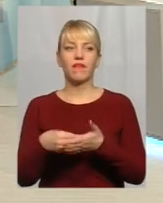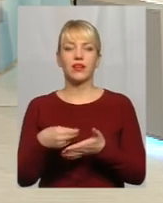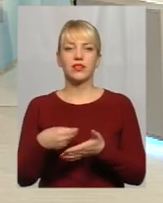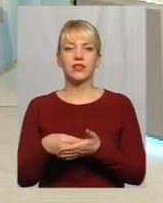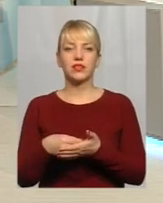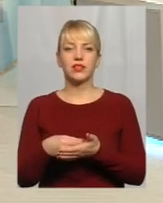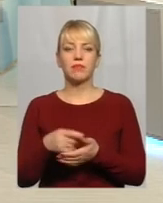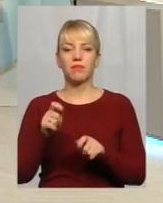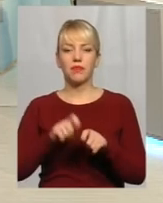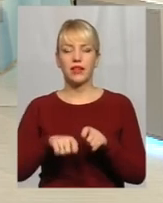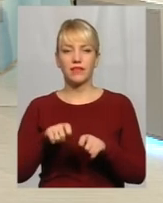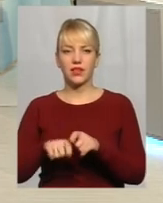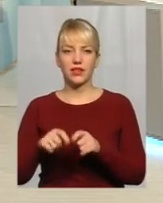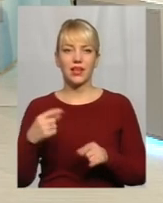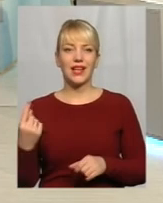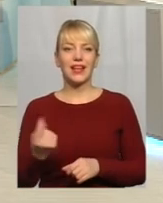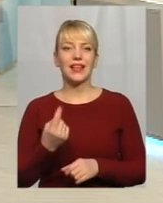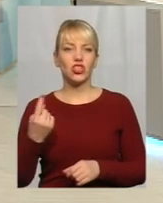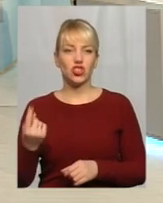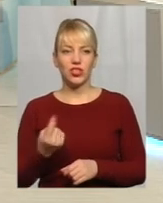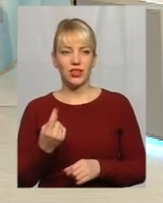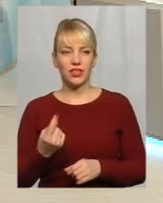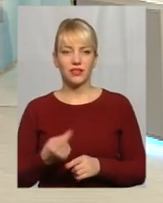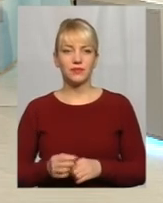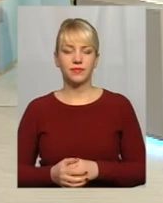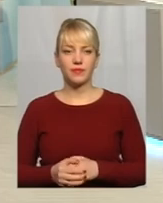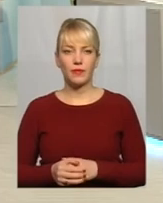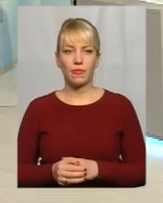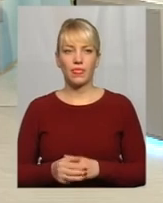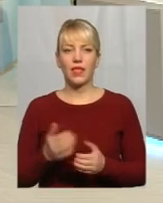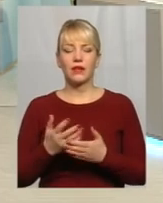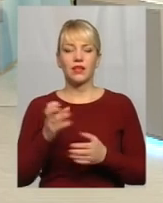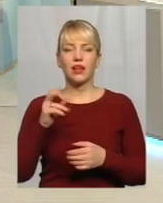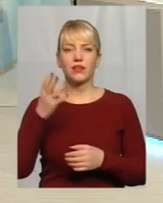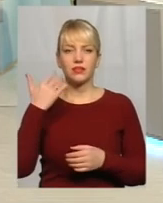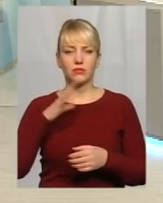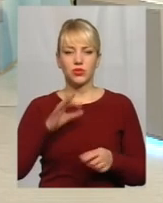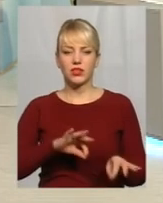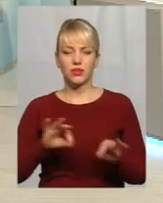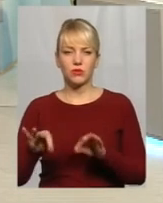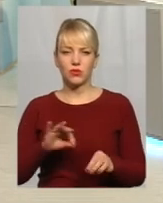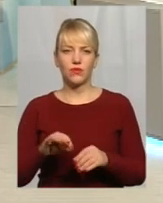перевірки лічильників Ну і весь послуг, який входить в транспортування, перевірка, встановлення